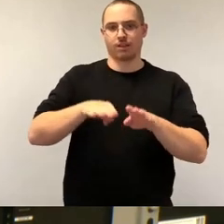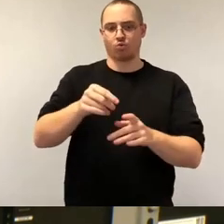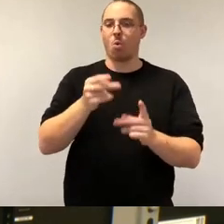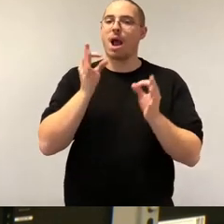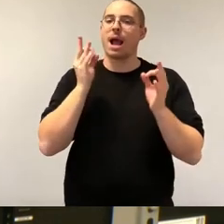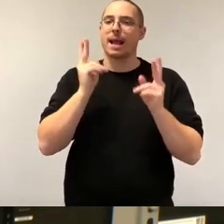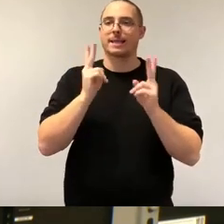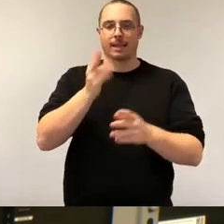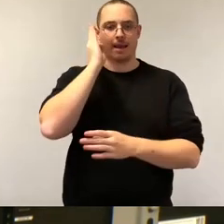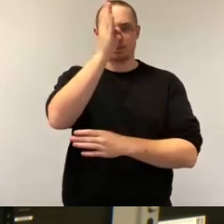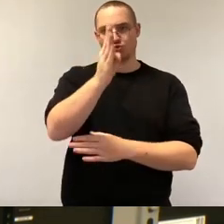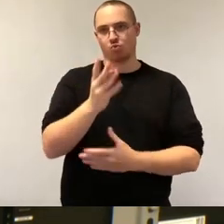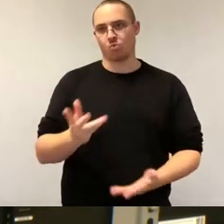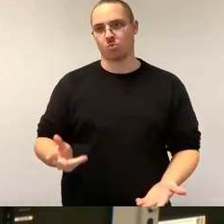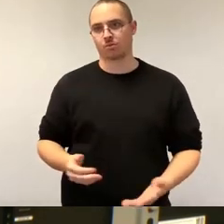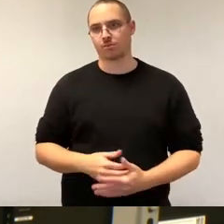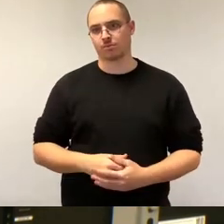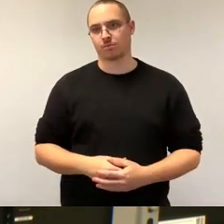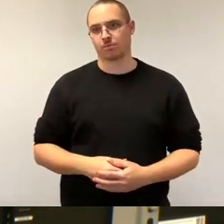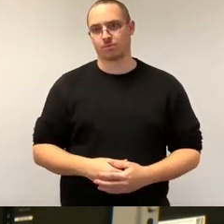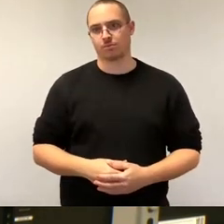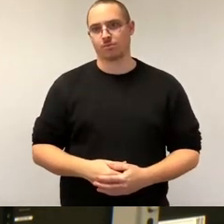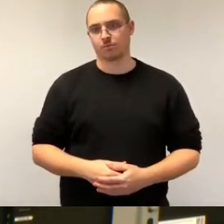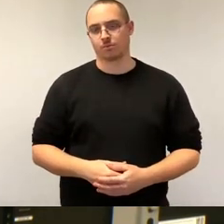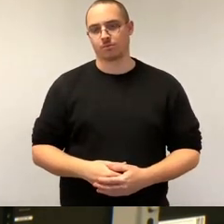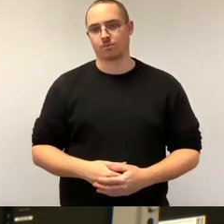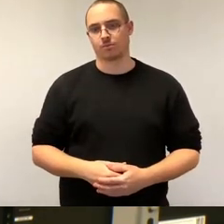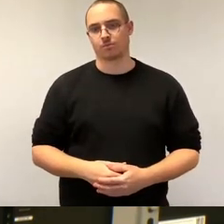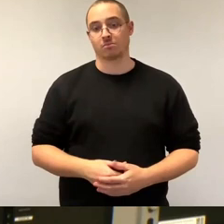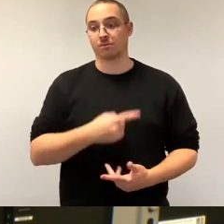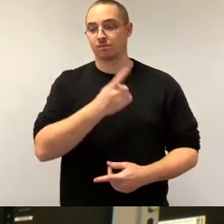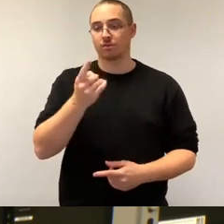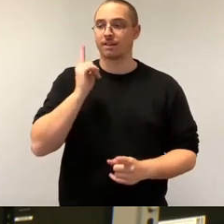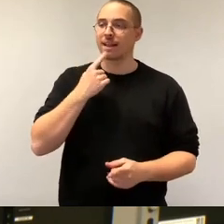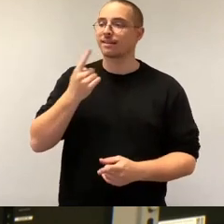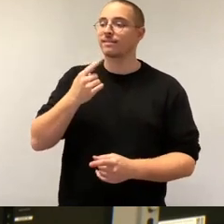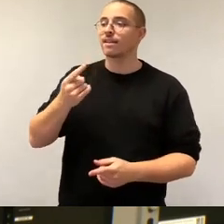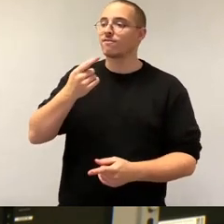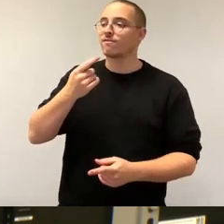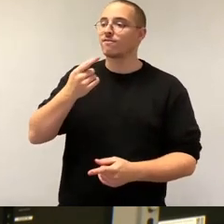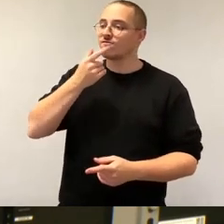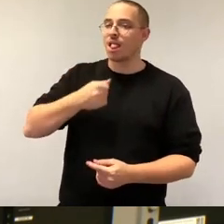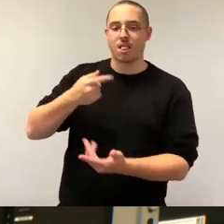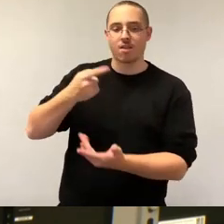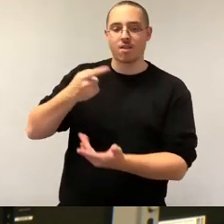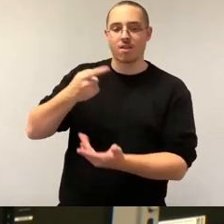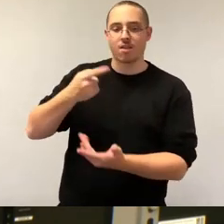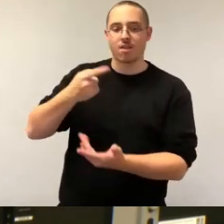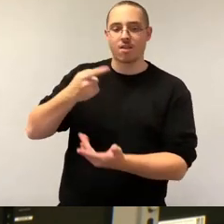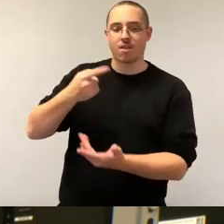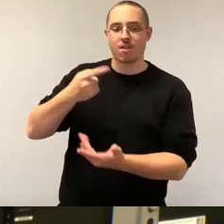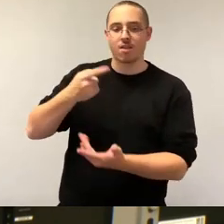ja, dass wir Informationen bekommen. Sie verlangen auch in einzelnen Teilen, dass wir mit den